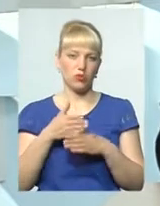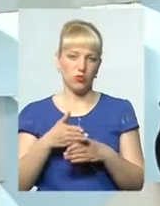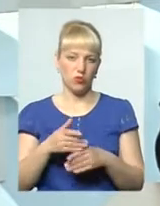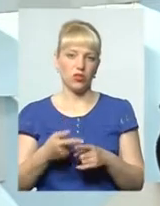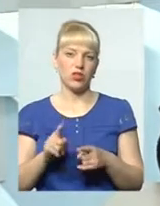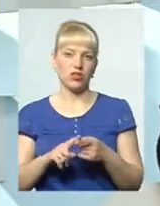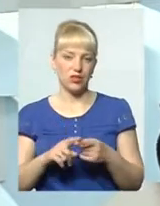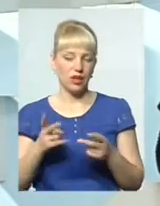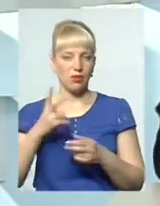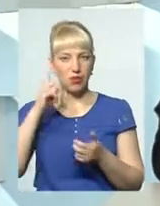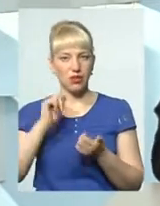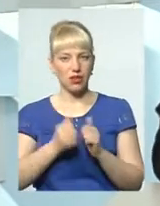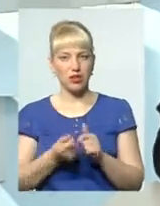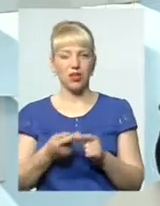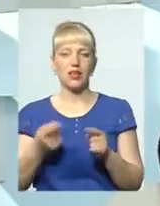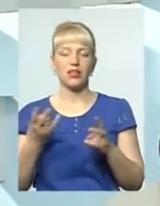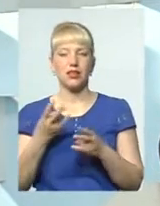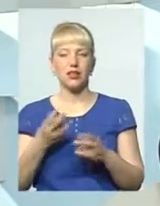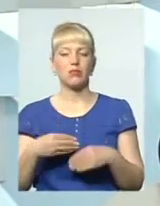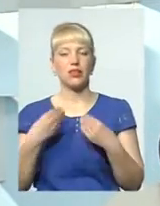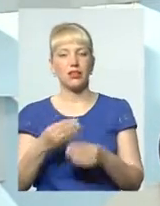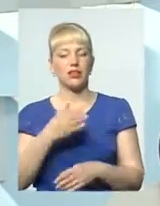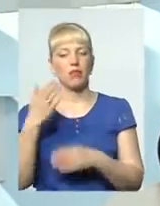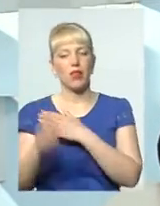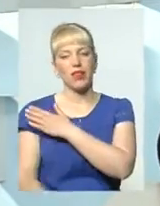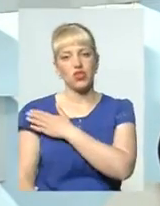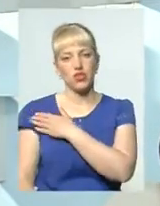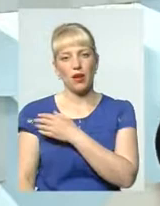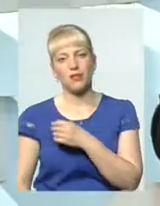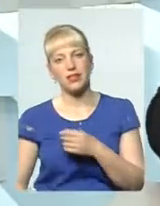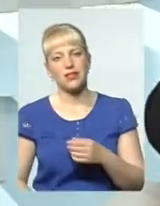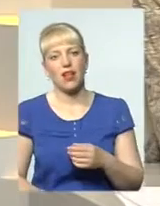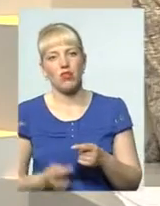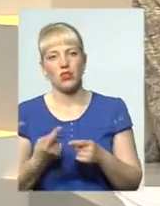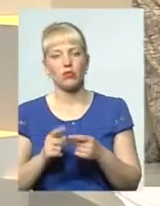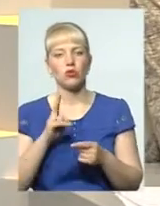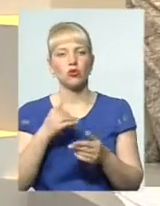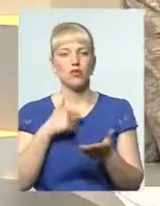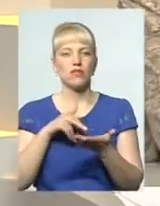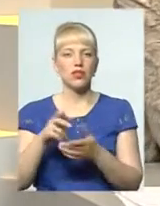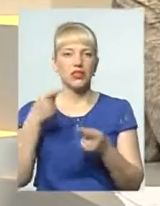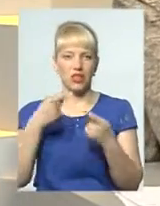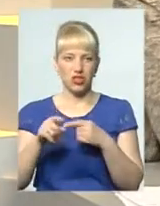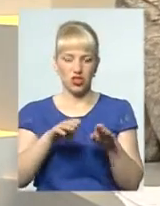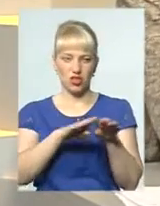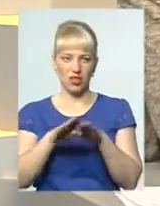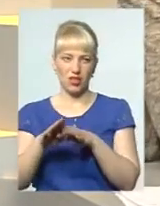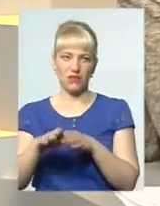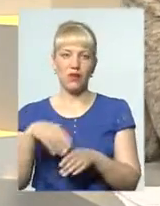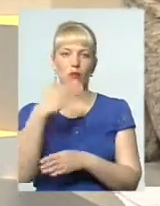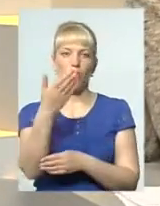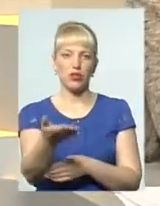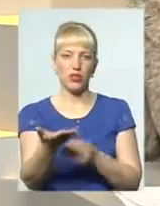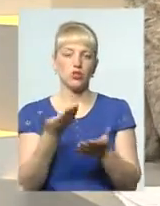важливо пам'ятати, тому що важливо підставити плече тому, хто хоче і має бажання вийти на якийсь інший рівень, і залучити ресурси. року тому,